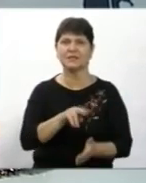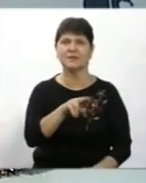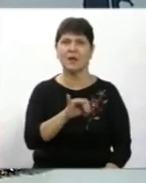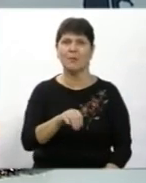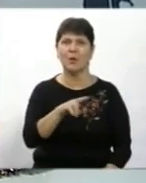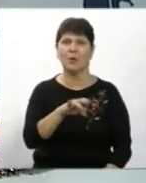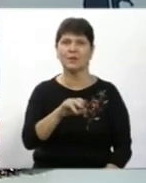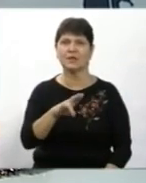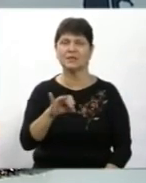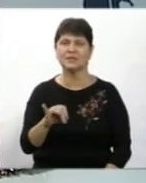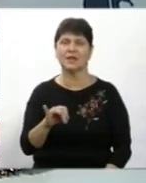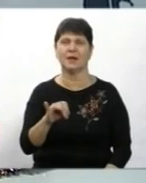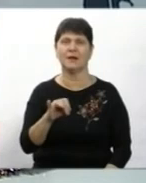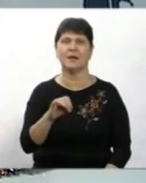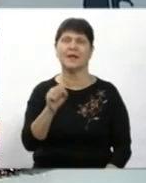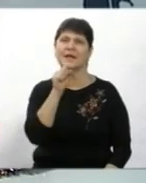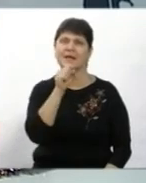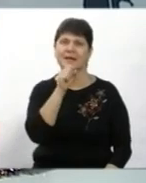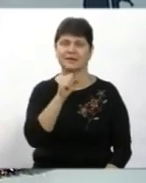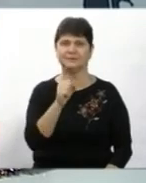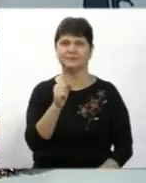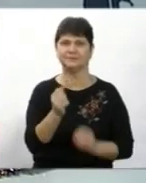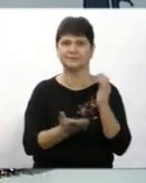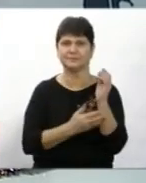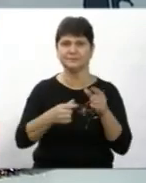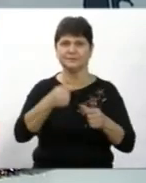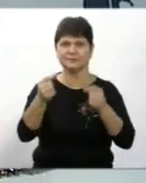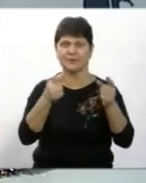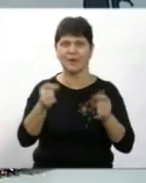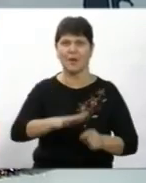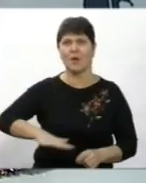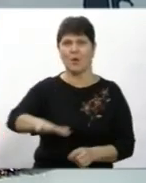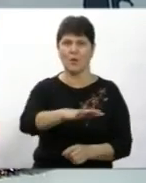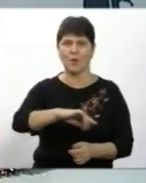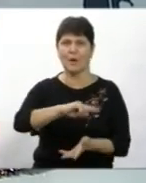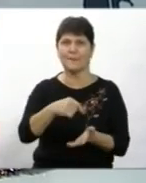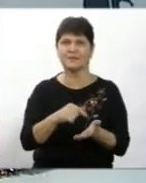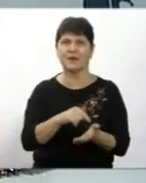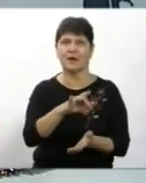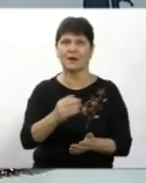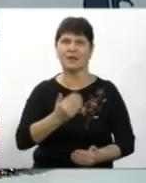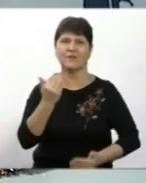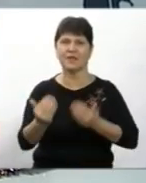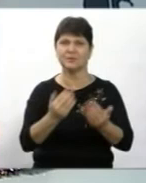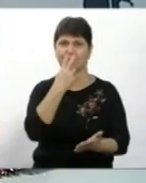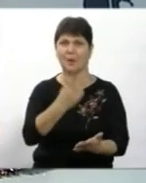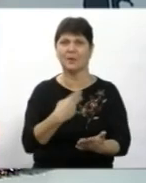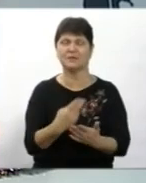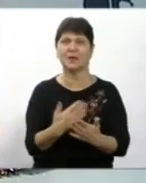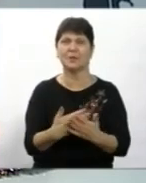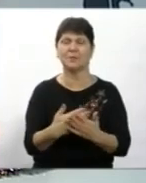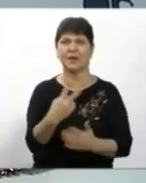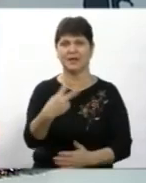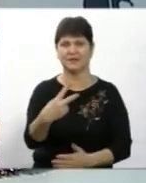українських дідухів Різдвяні символи, пожертвування, збіжжя розмістили в холі міської ради В експозиції представлено близько двох